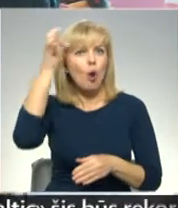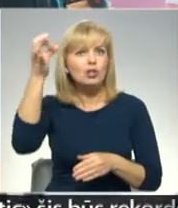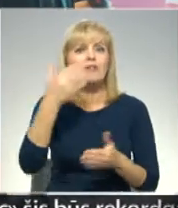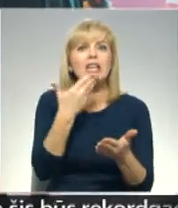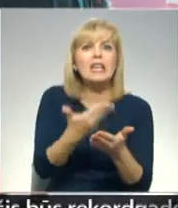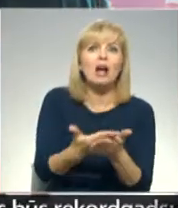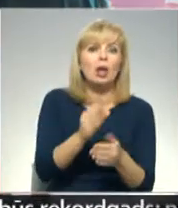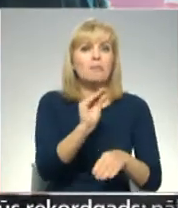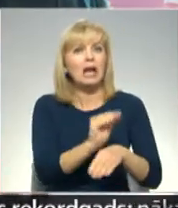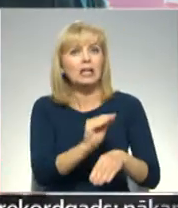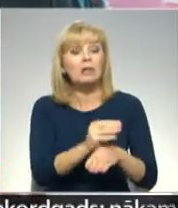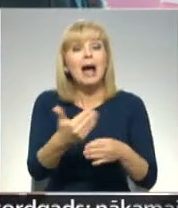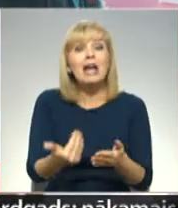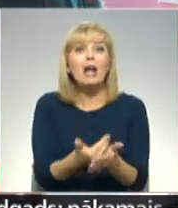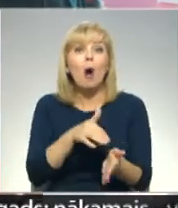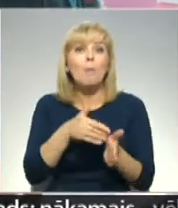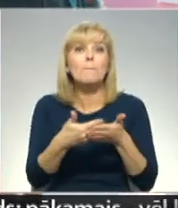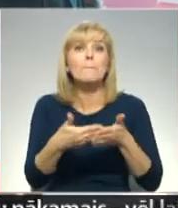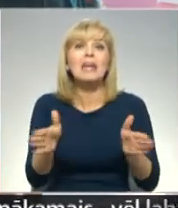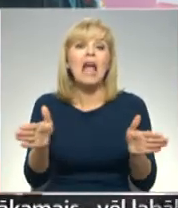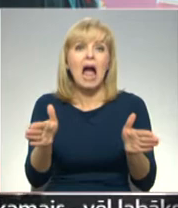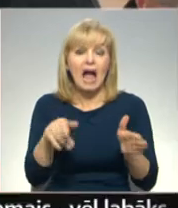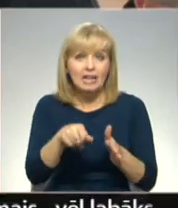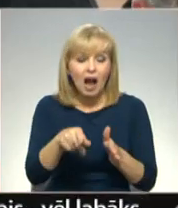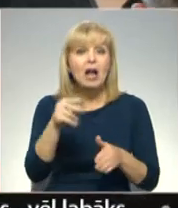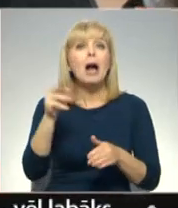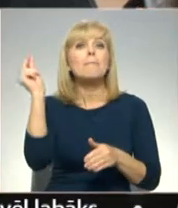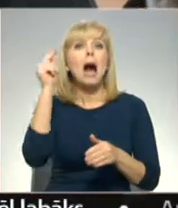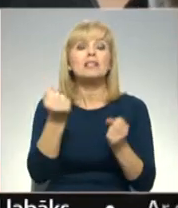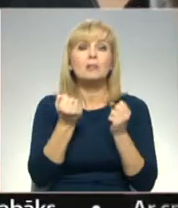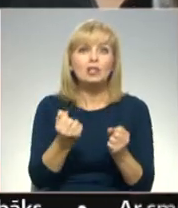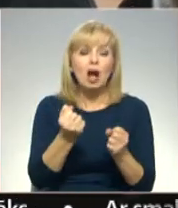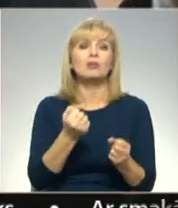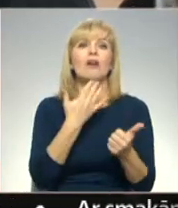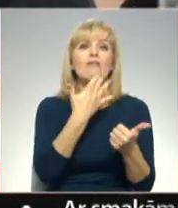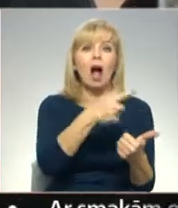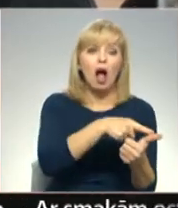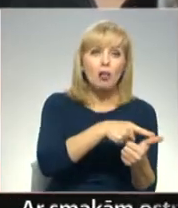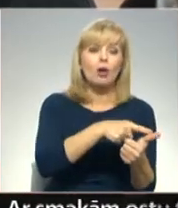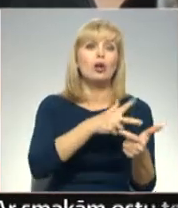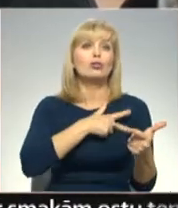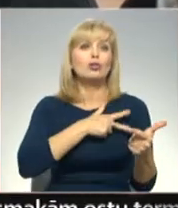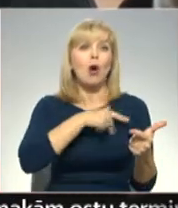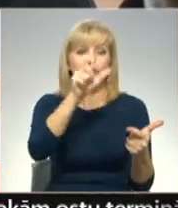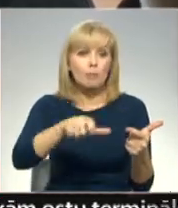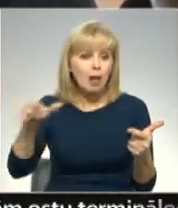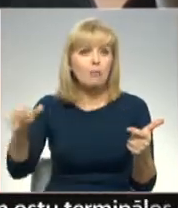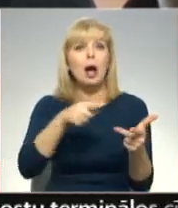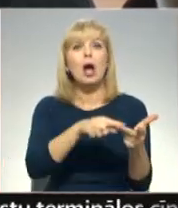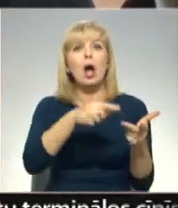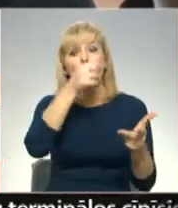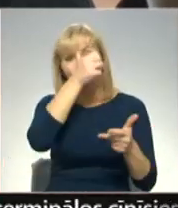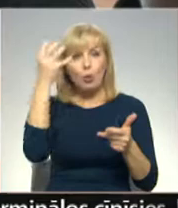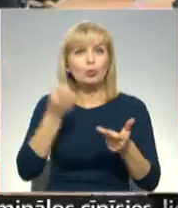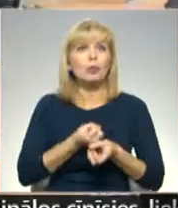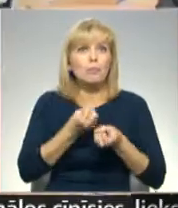Jaunajā pieejā mācības aturs sadalīts septiņās jomās – valodu, sociālā un pilsoniskā, kultūras un pašis pausmes,